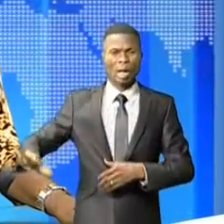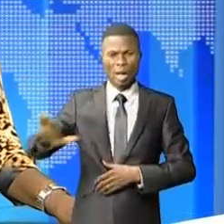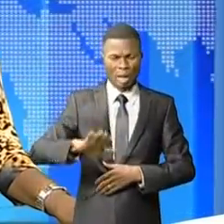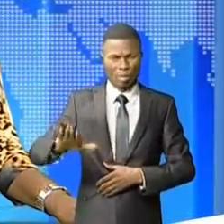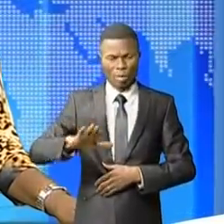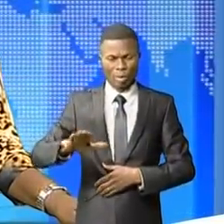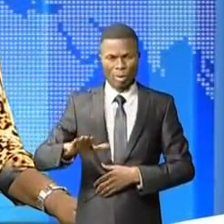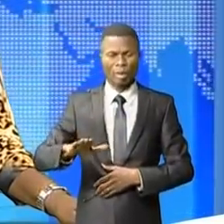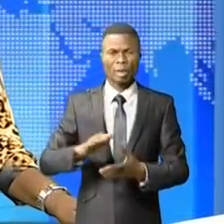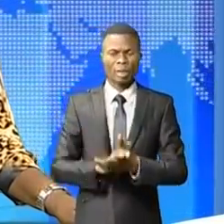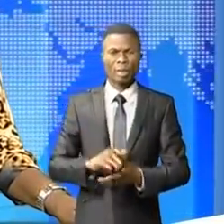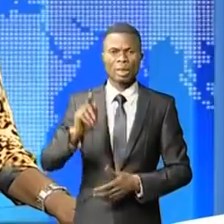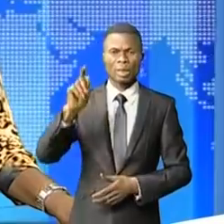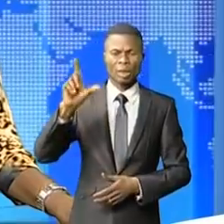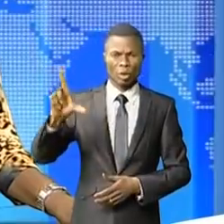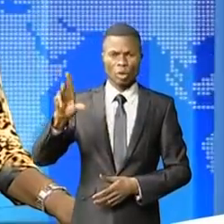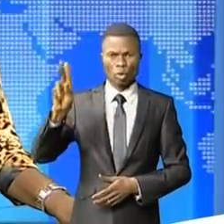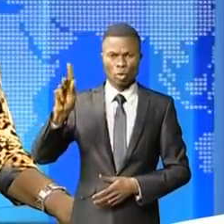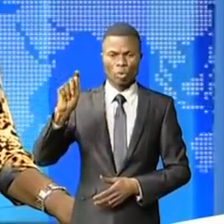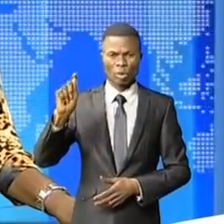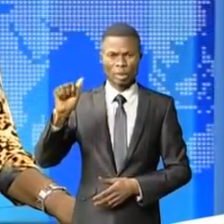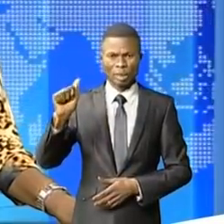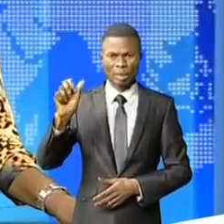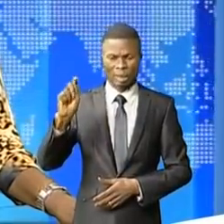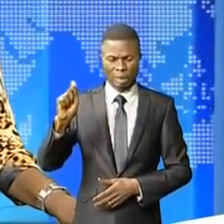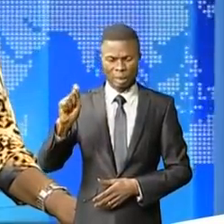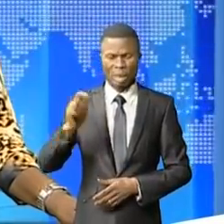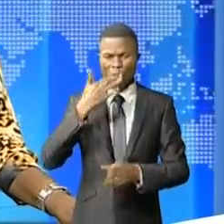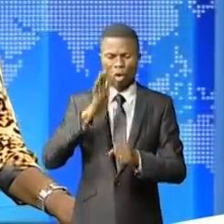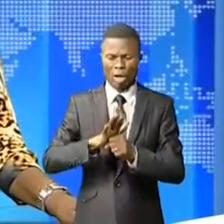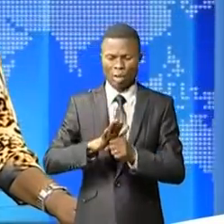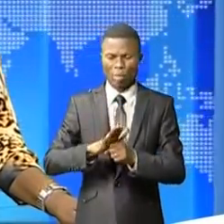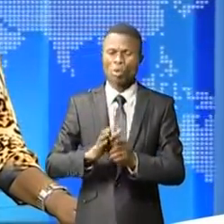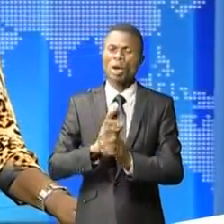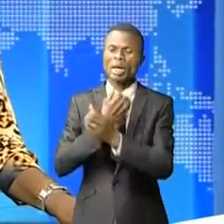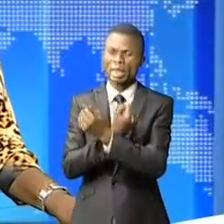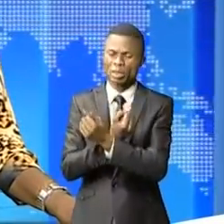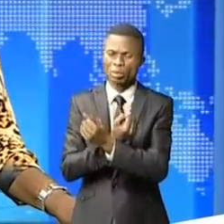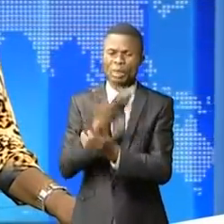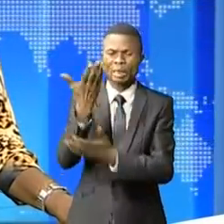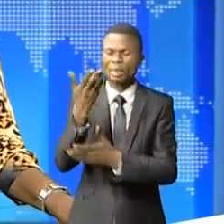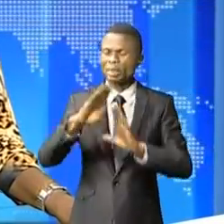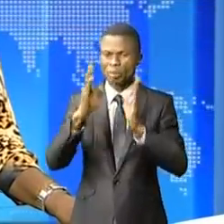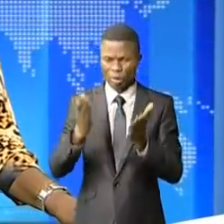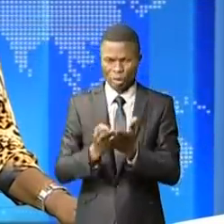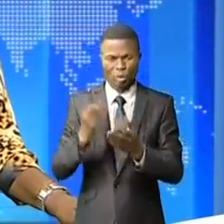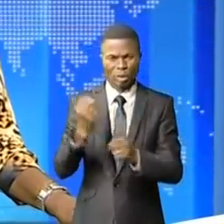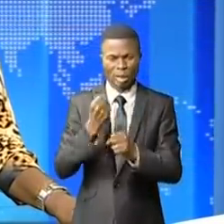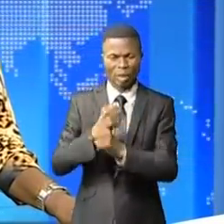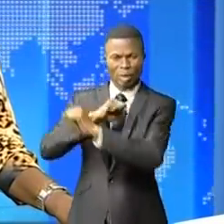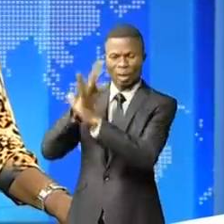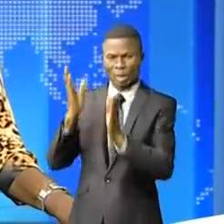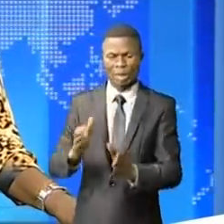Constantin Luteta, promet de mettre en pratique toutes les recommandations pour bien jouer le rôle de syndicats